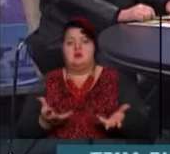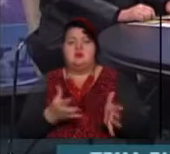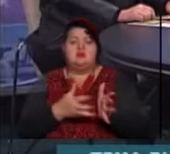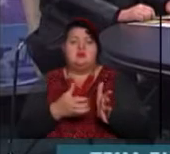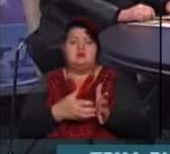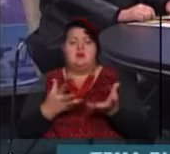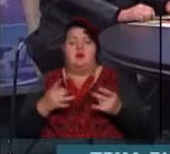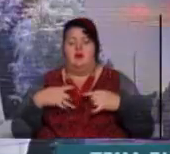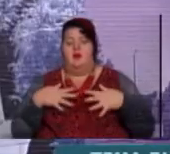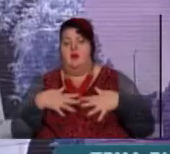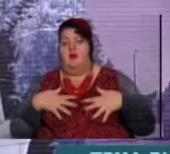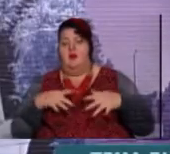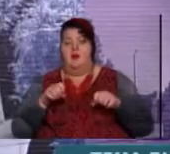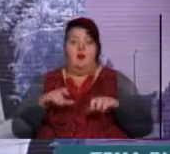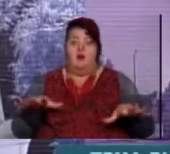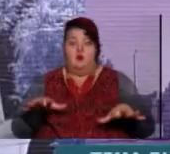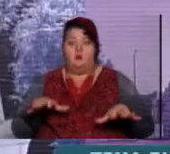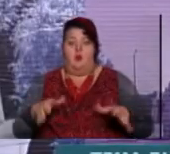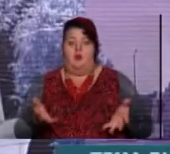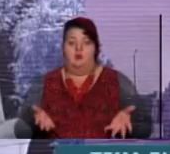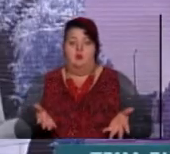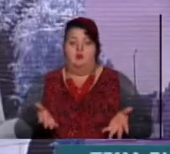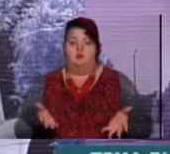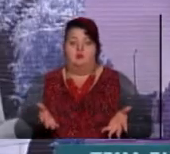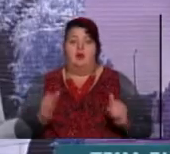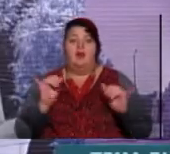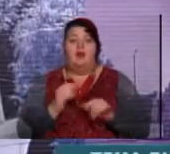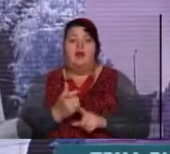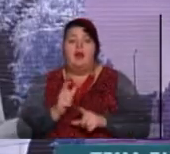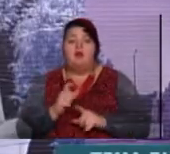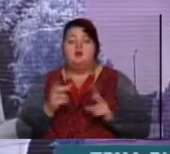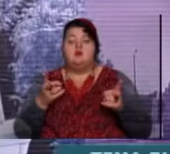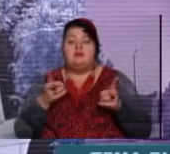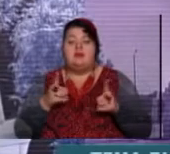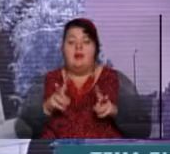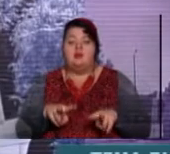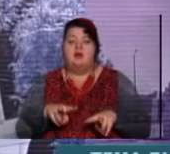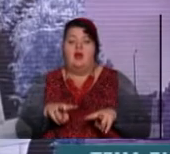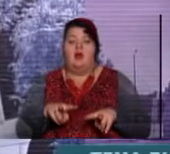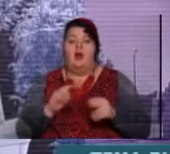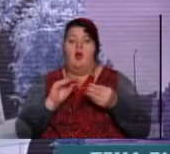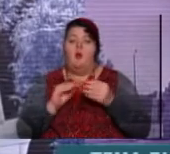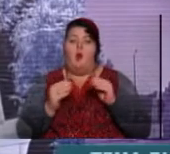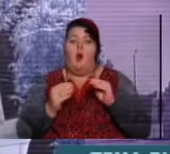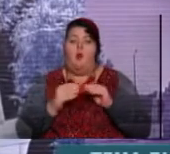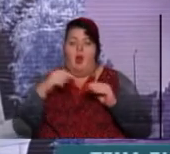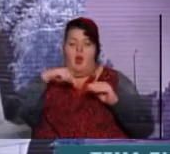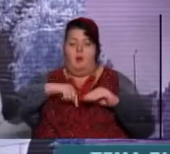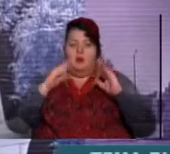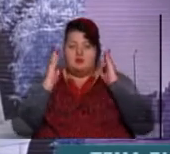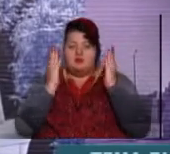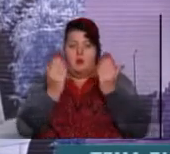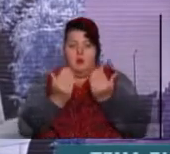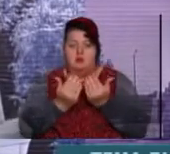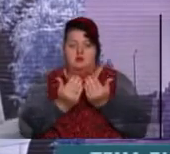розтіряною. Ну, розгубленою. І дуже залишається в проблемі сама з собою,